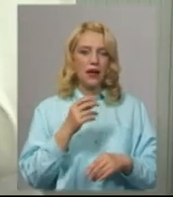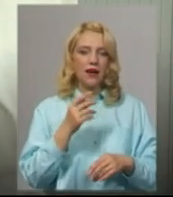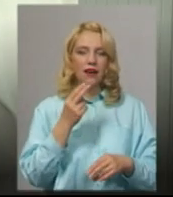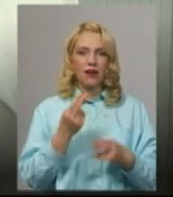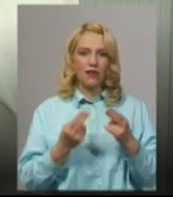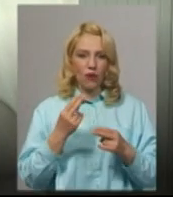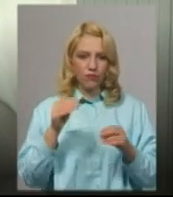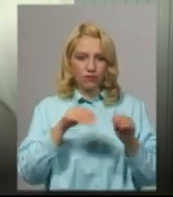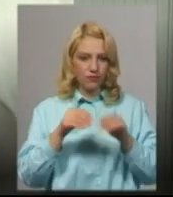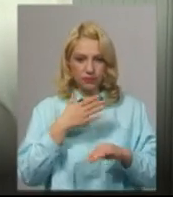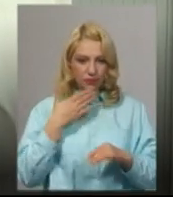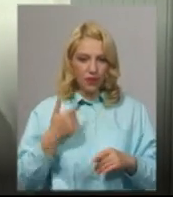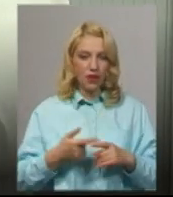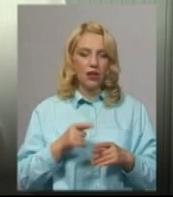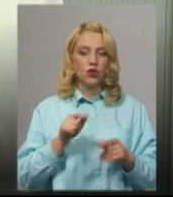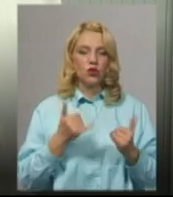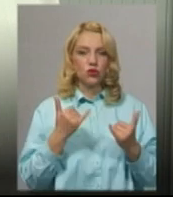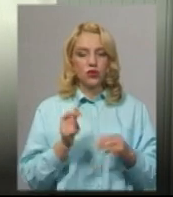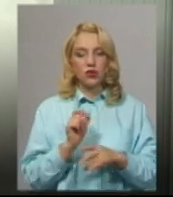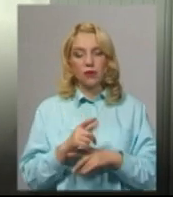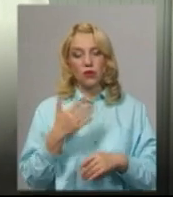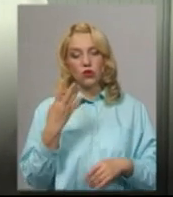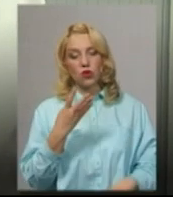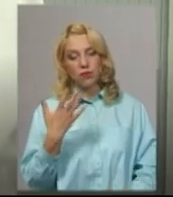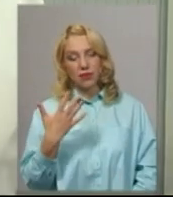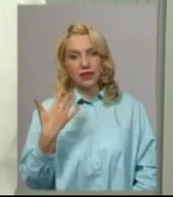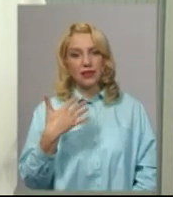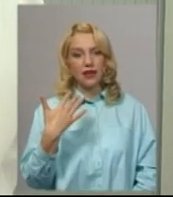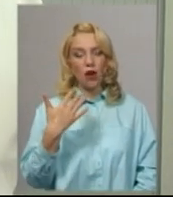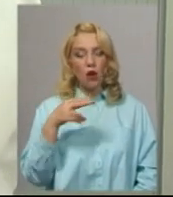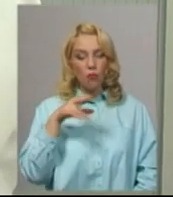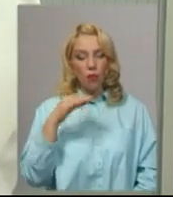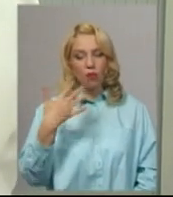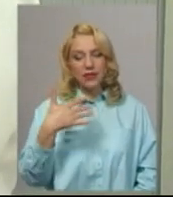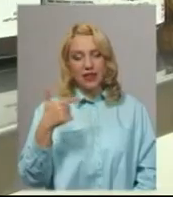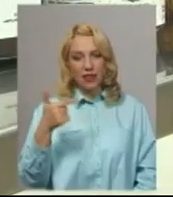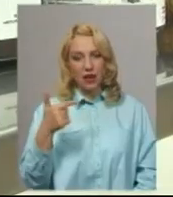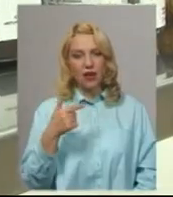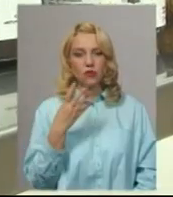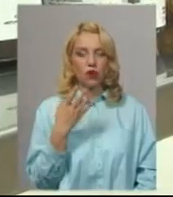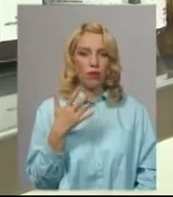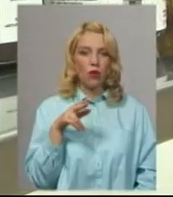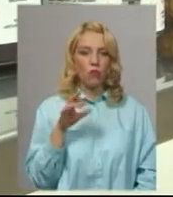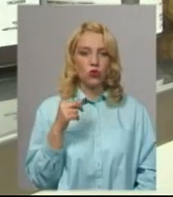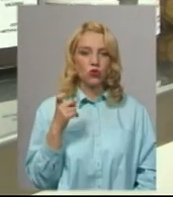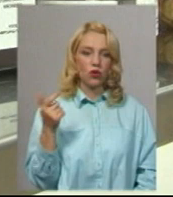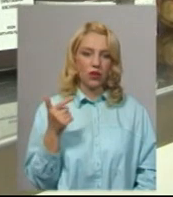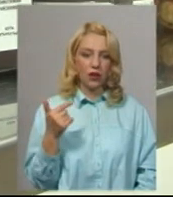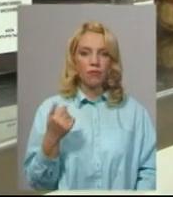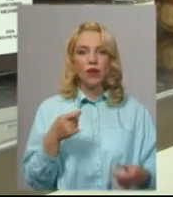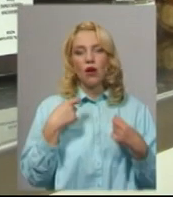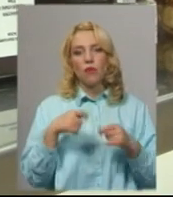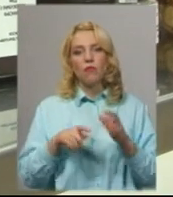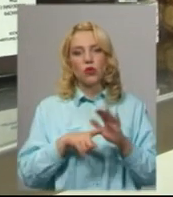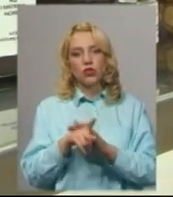замовлення на 45 по 50 грам і 45 по 100 грам. Продукцію почали реалізовувати в